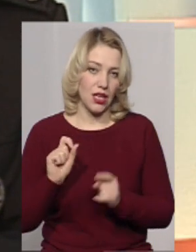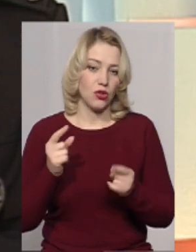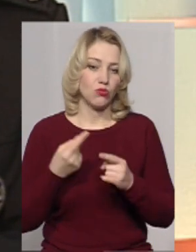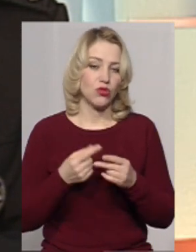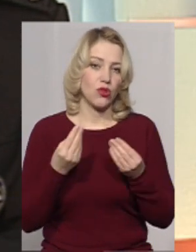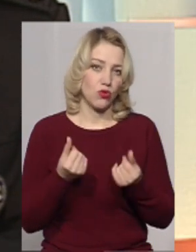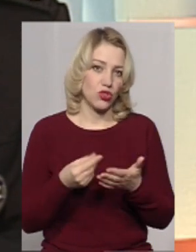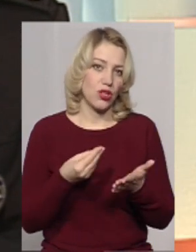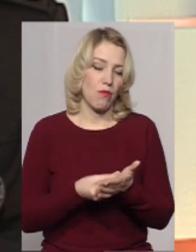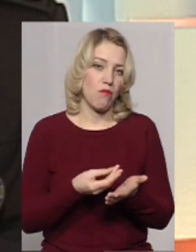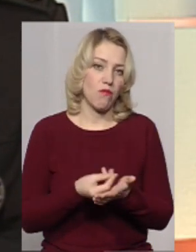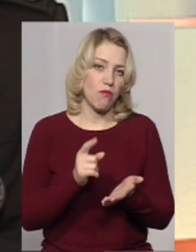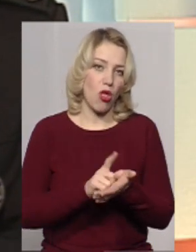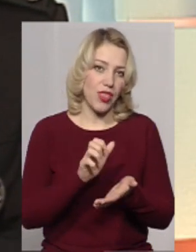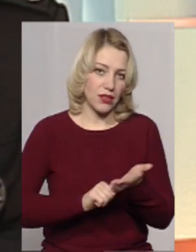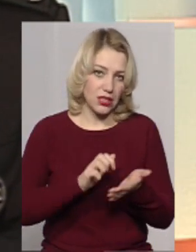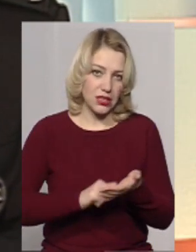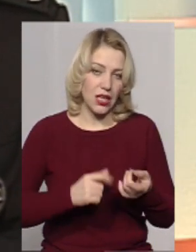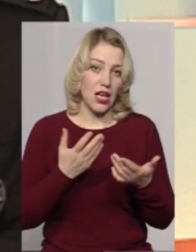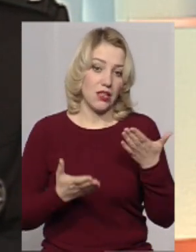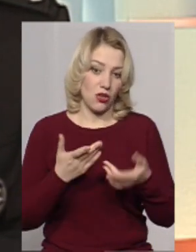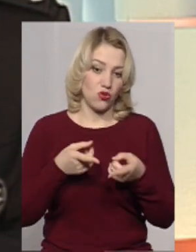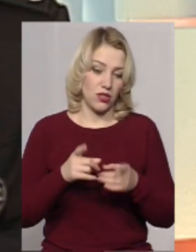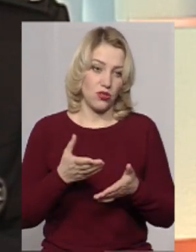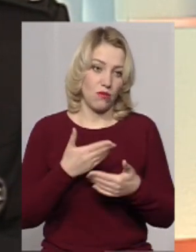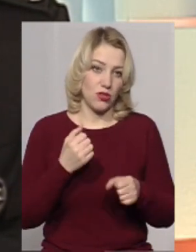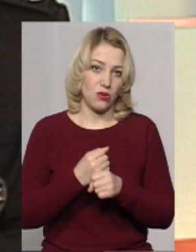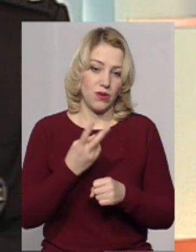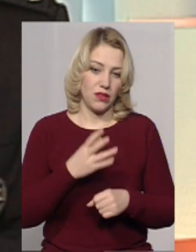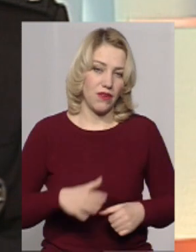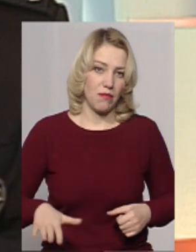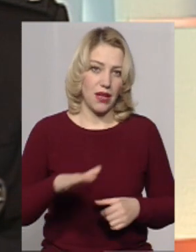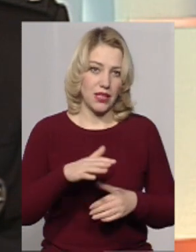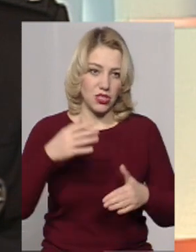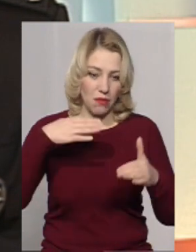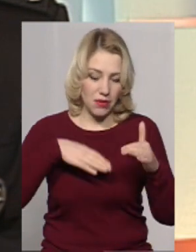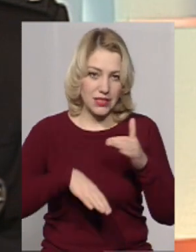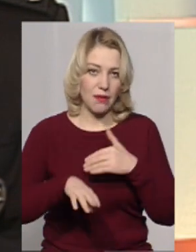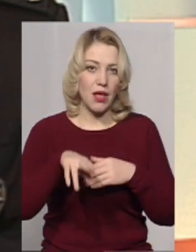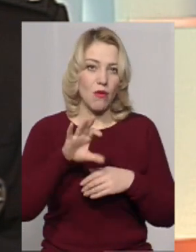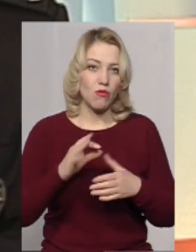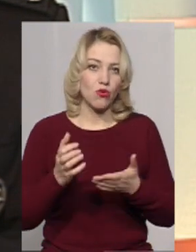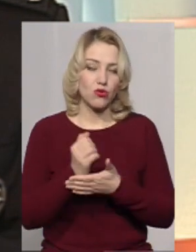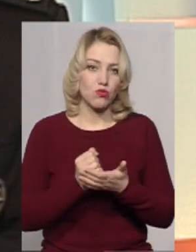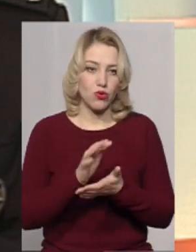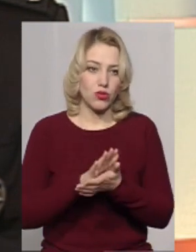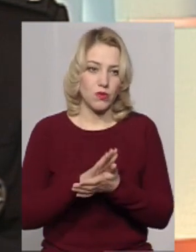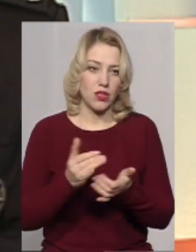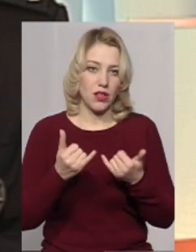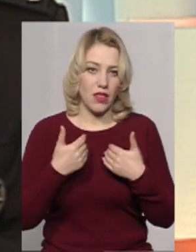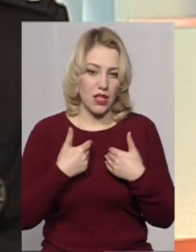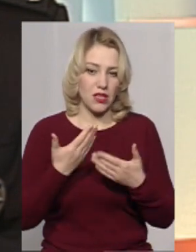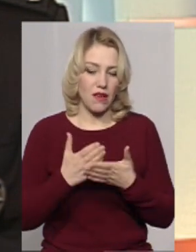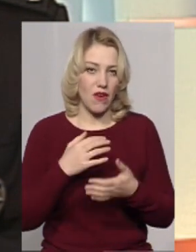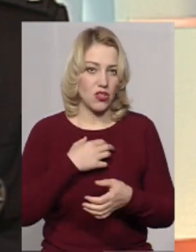платників податків і, наприклад, якщо дійсно ми зробили цих два майданчики підземних по збору сміття, то для нас важливим є,